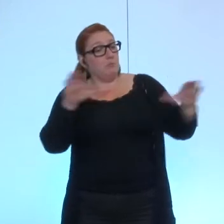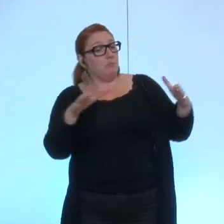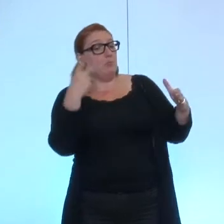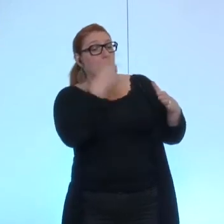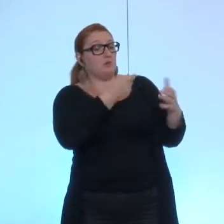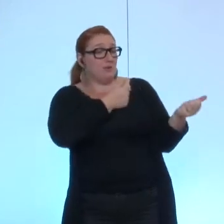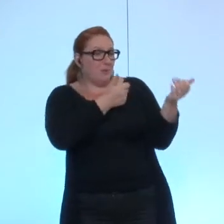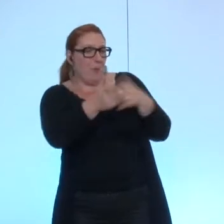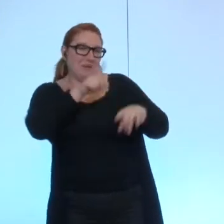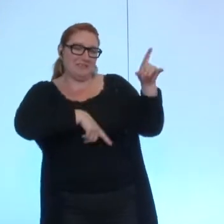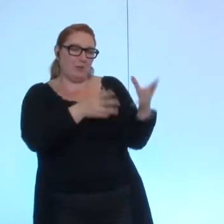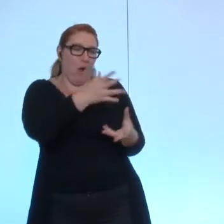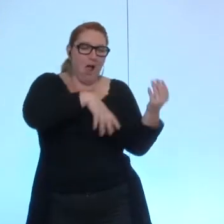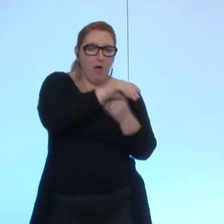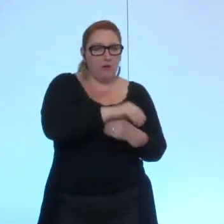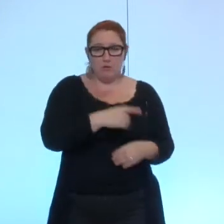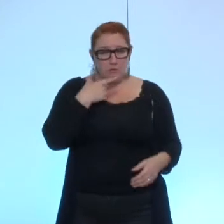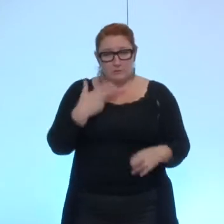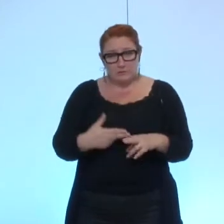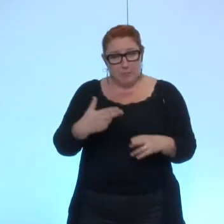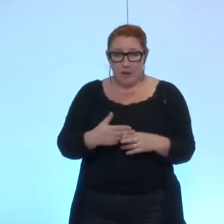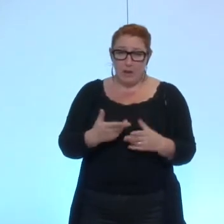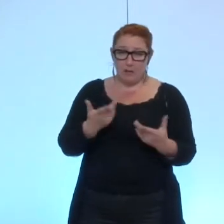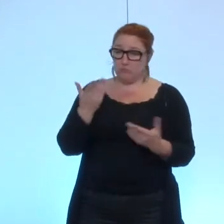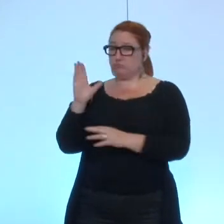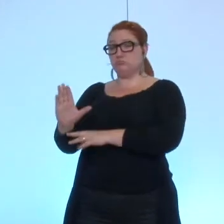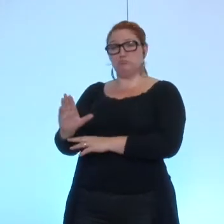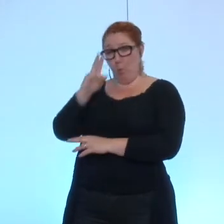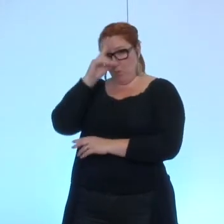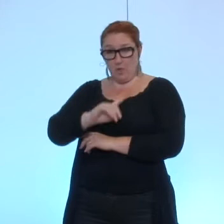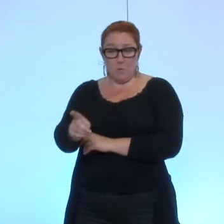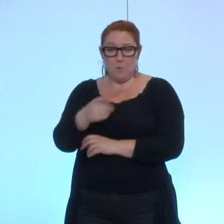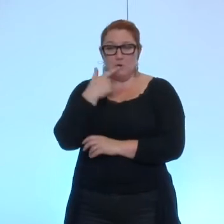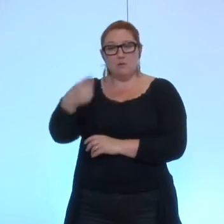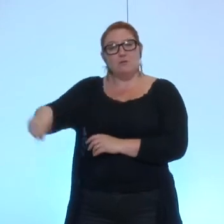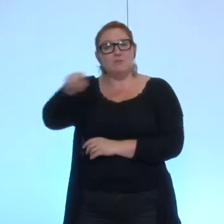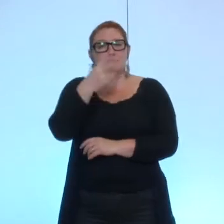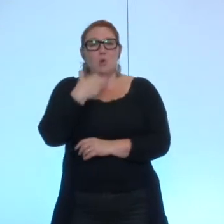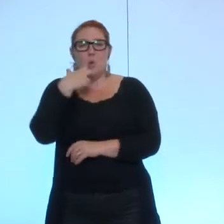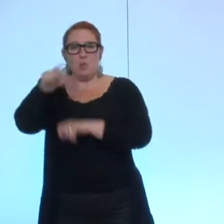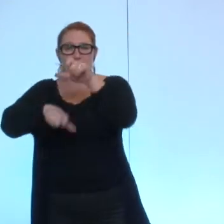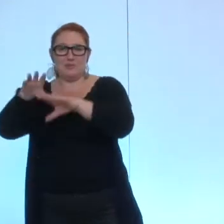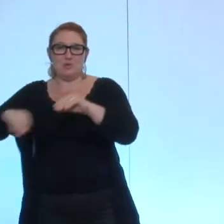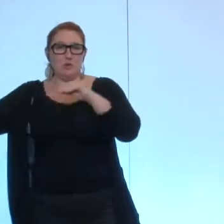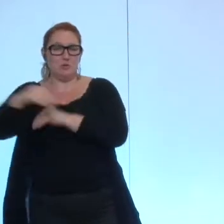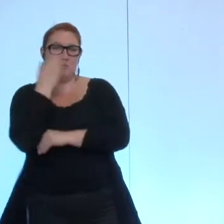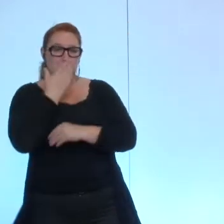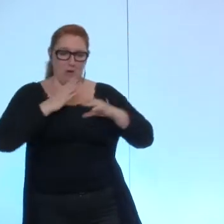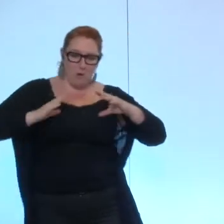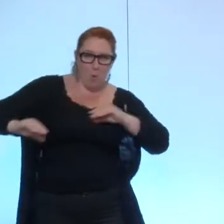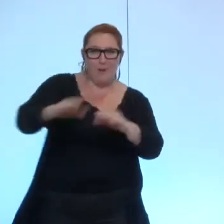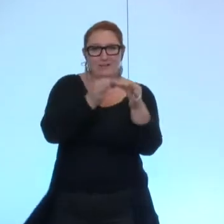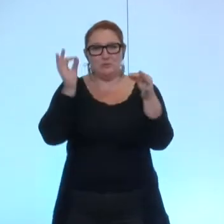que jamais, les familles grenobloises sont en attente de solutions concrètes et innovantes pour les aider à améliorer la conciliation entre vie professionnelle et vie